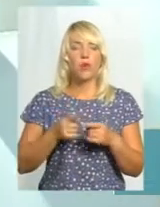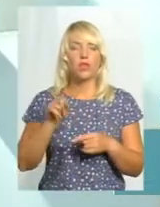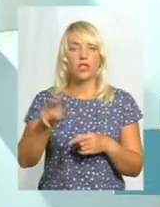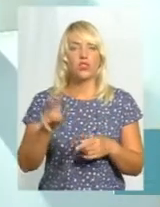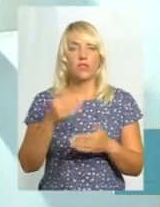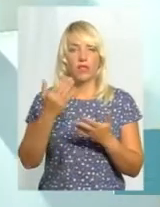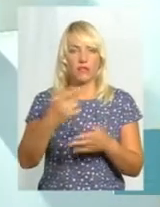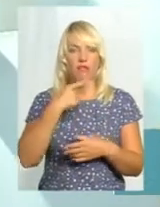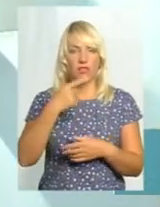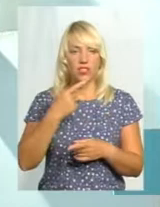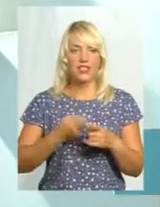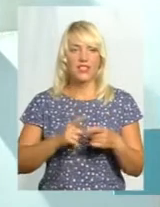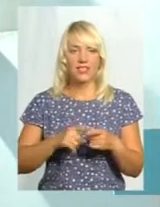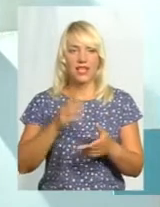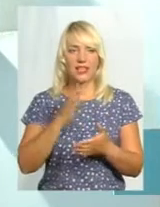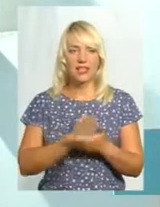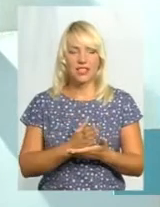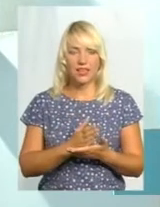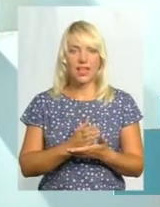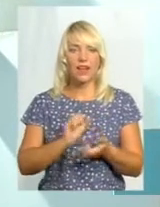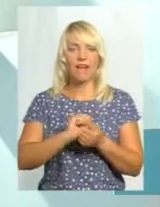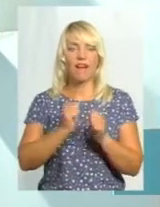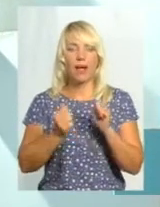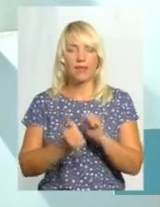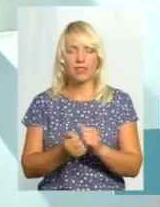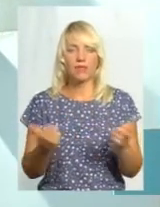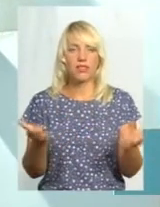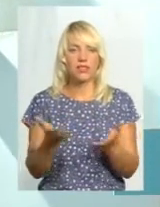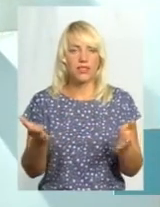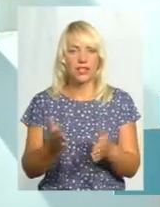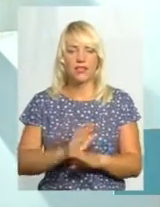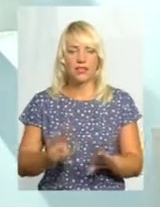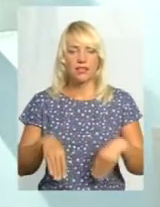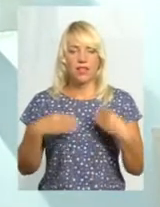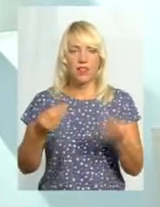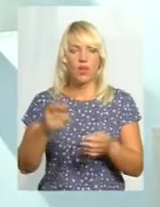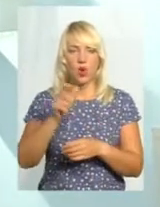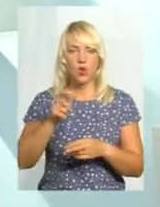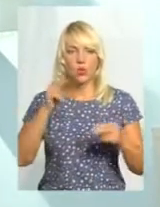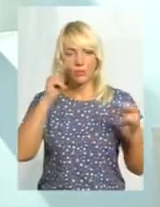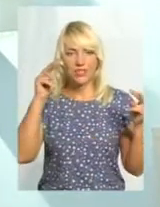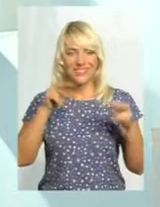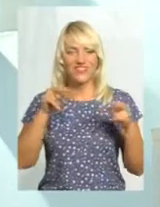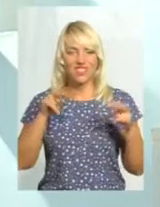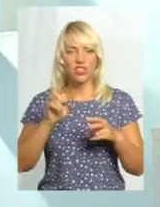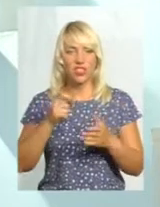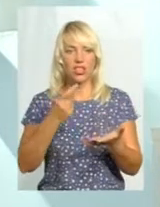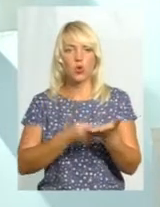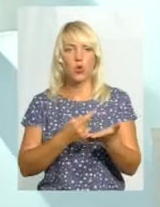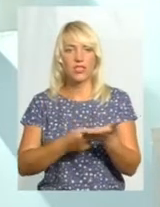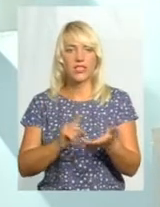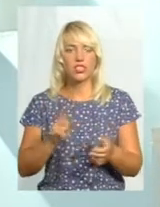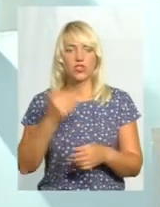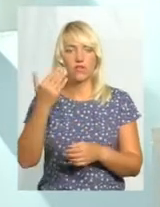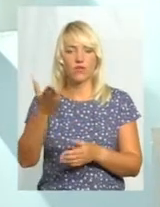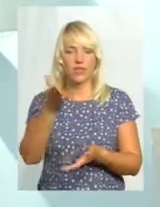і є оцим каменним, який не дає людям свідчити і доказати, в те, що вони